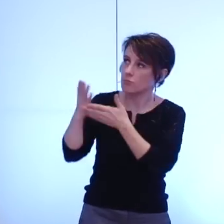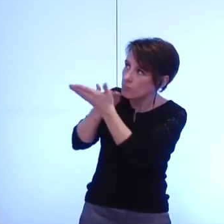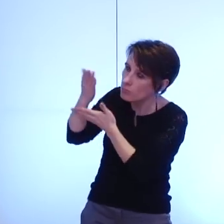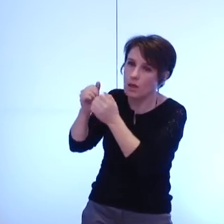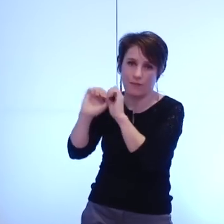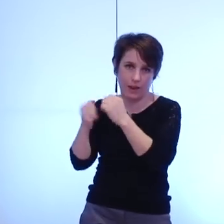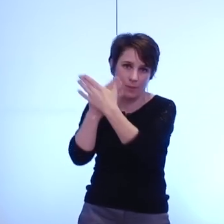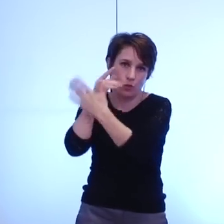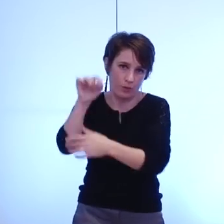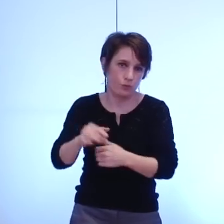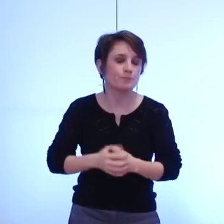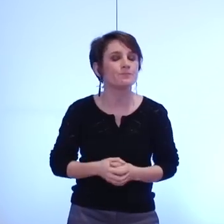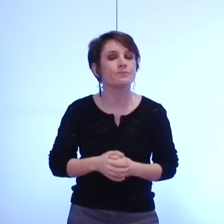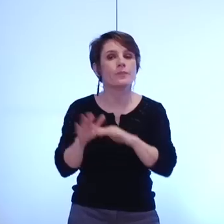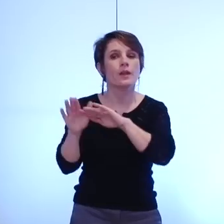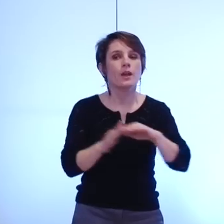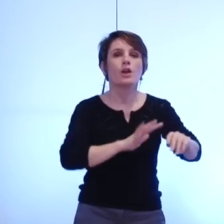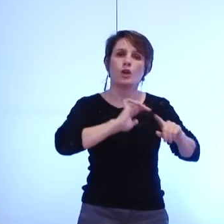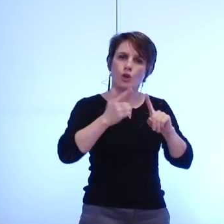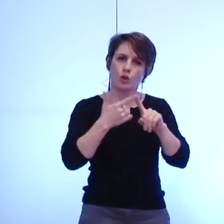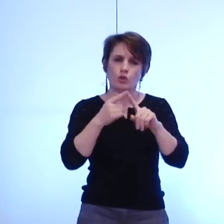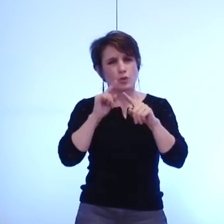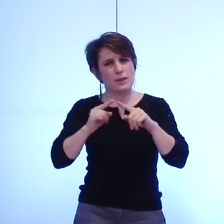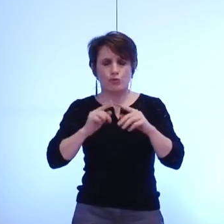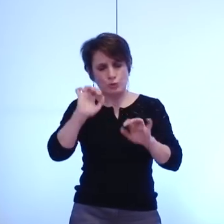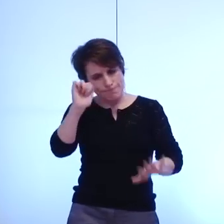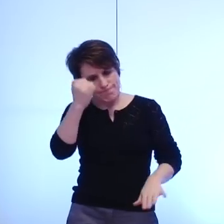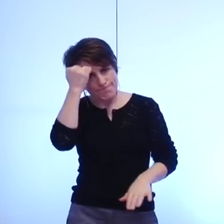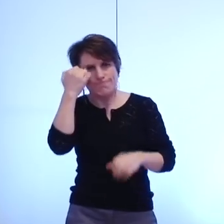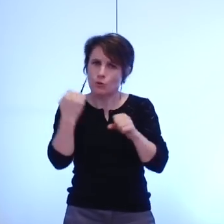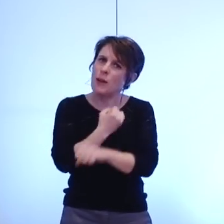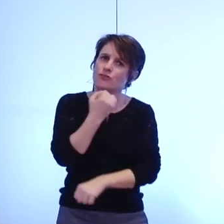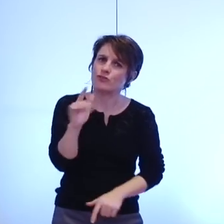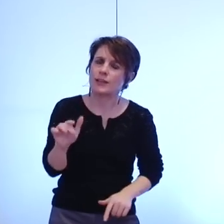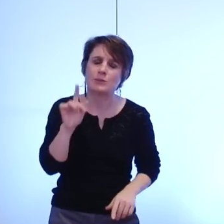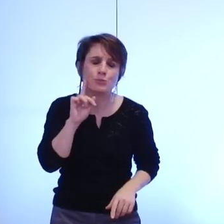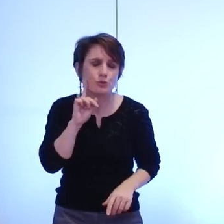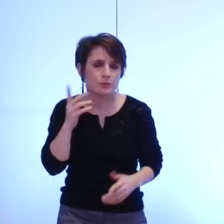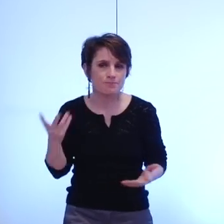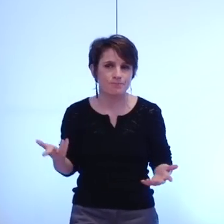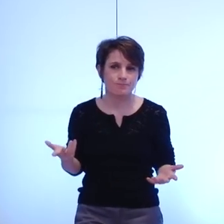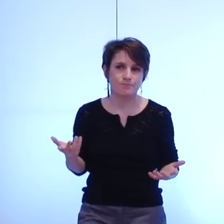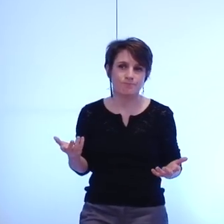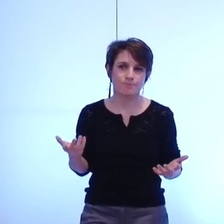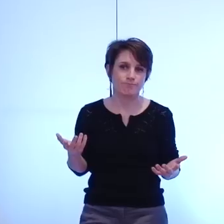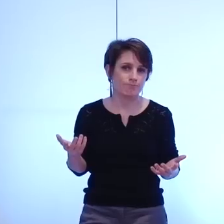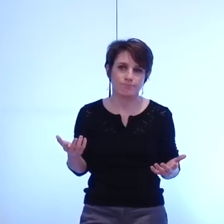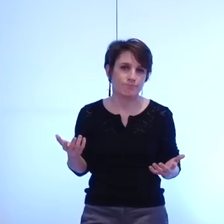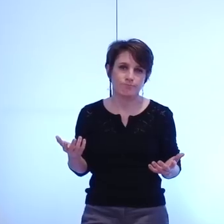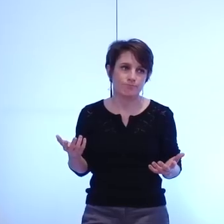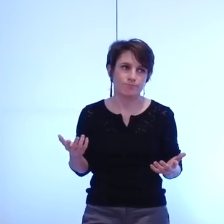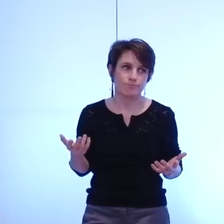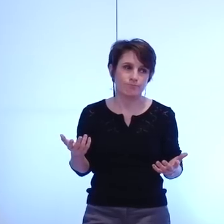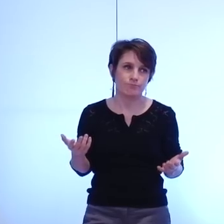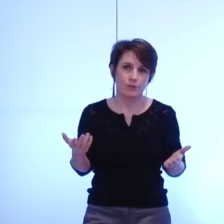l'autre regret nous le disons quand même c'est que dans notre esprit cet échange aurait dû se dérouler au moment d'un conseil